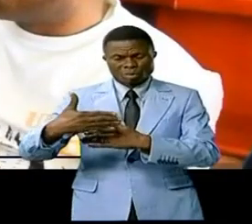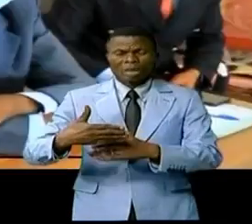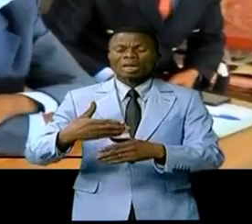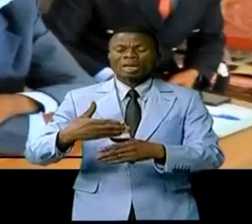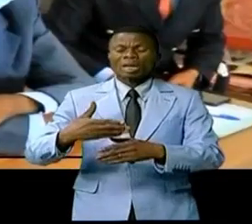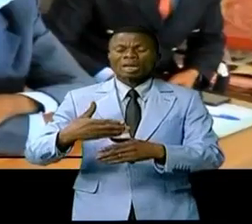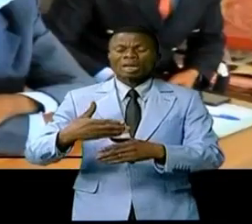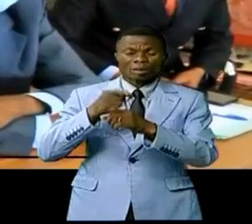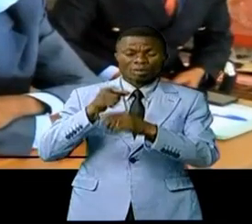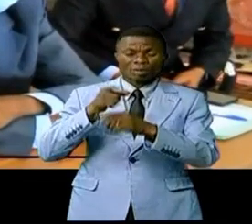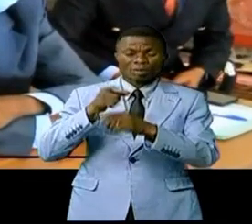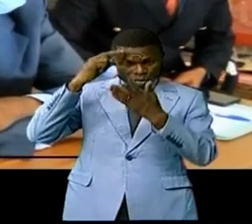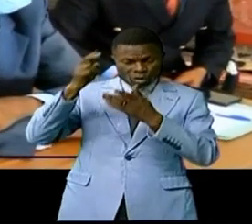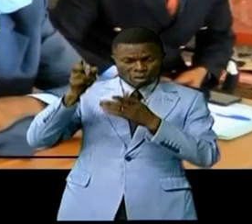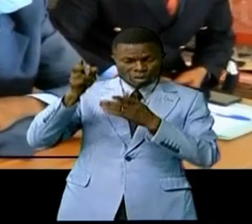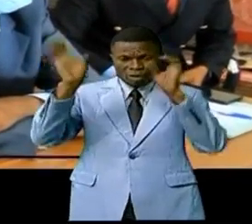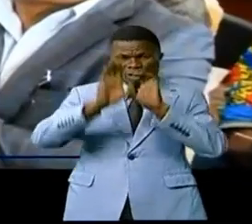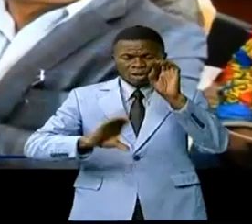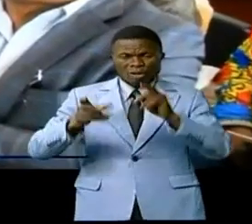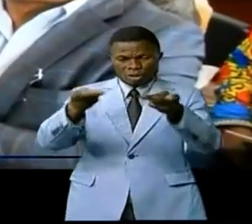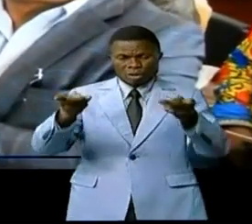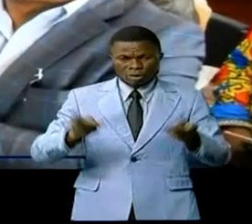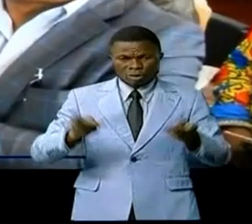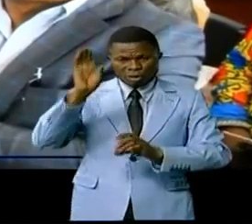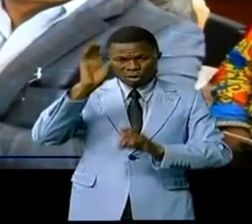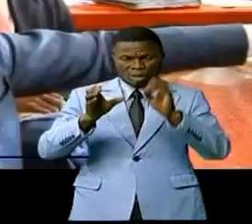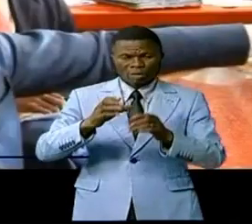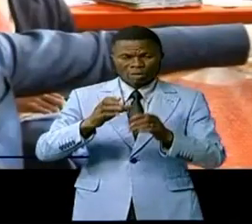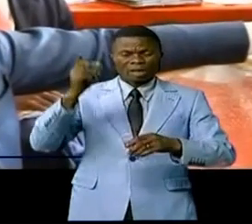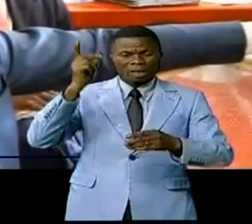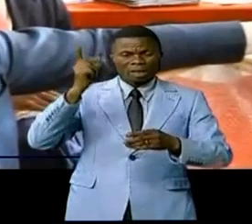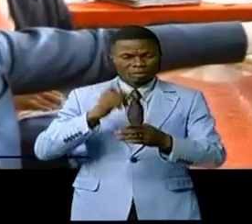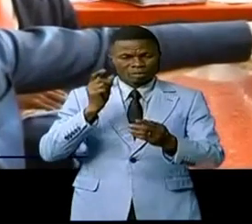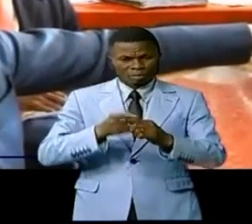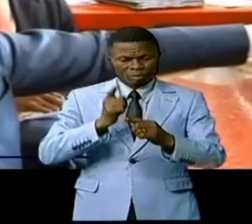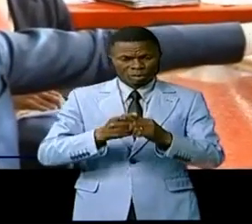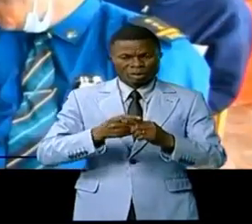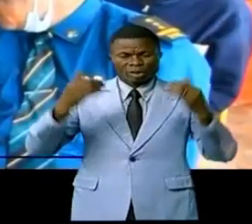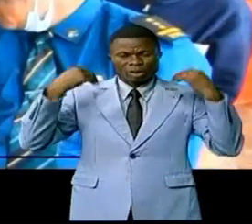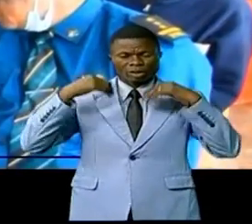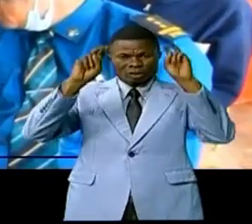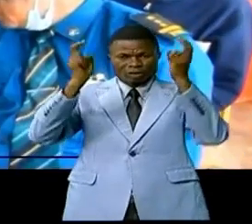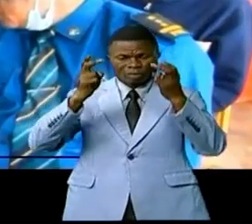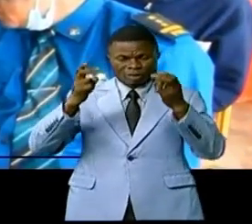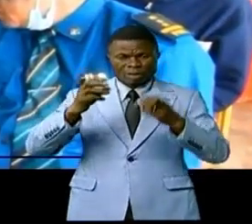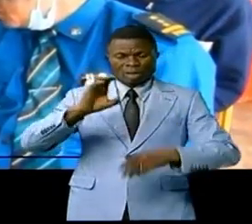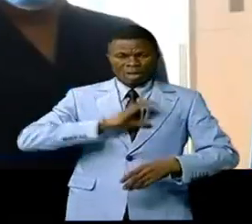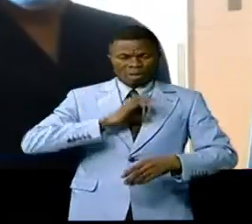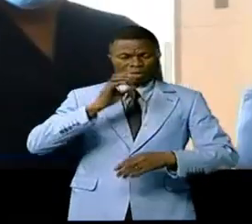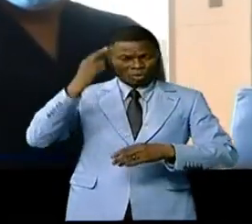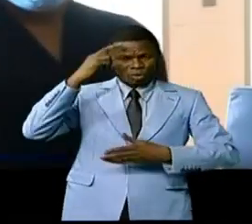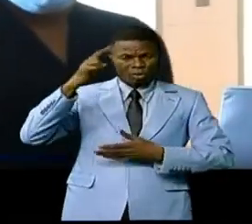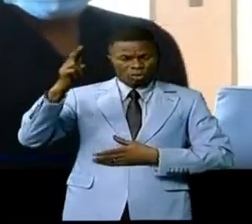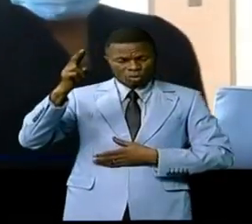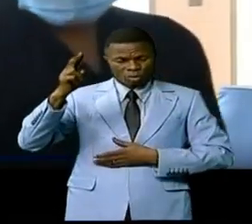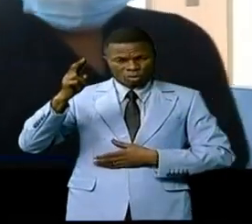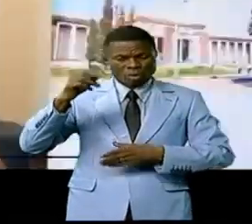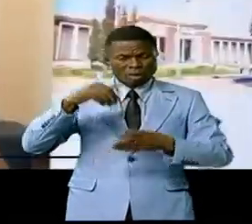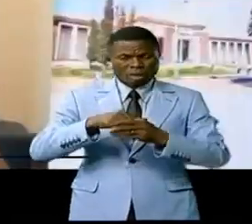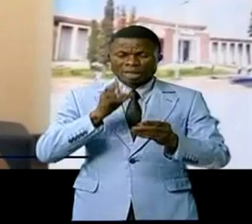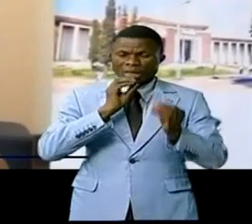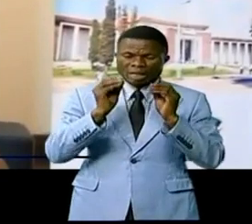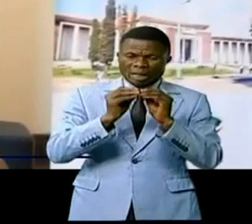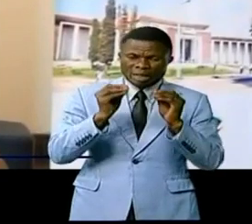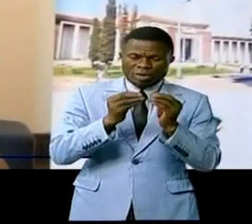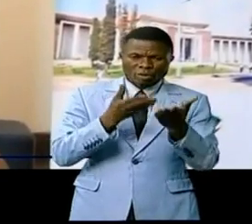déchets, la faculté des sciences de l'environnement, la faculté des polytechniques, les maires des plateaux et la police universitaire. A l'issue de ces échanges